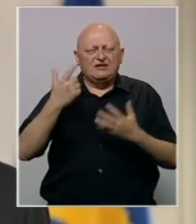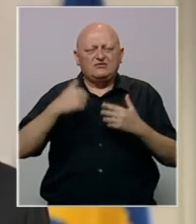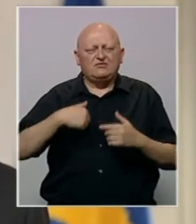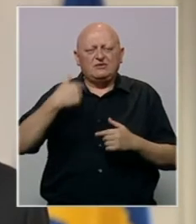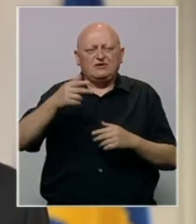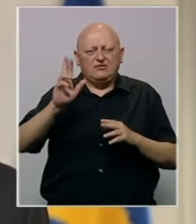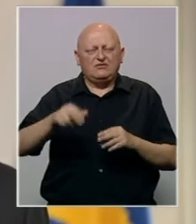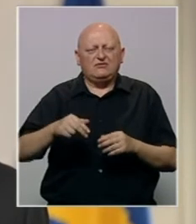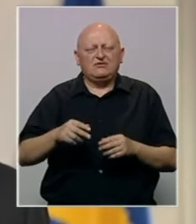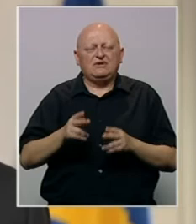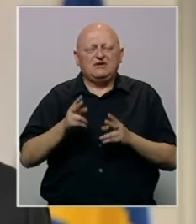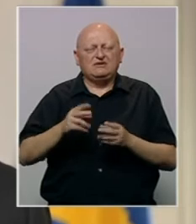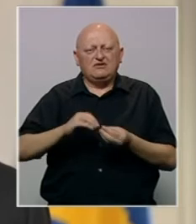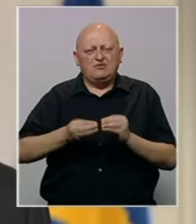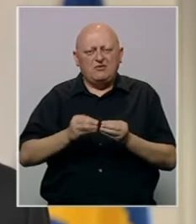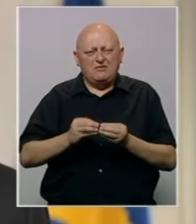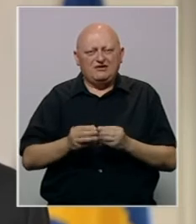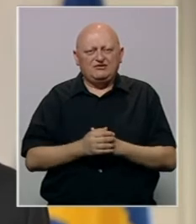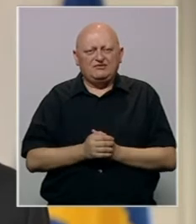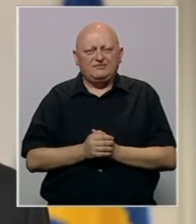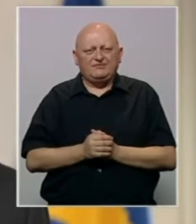pred nama mogu biti izazovni i problematični.